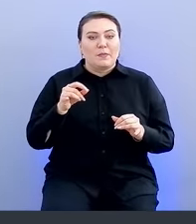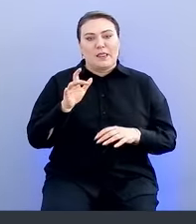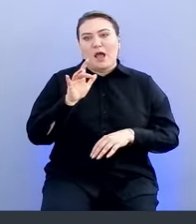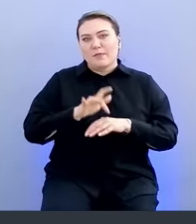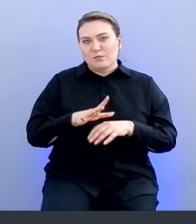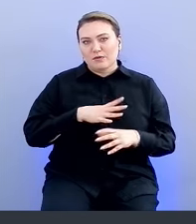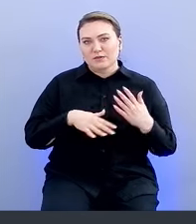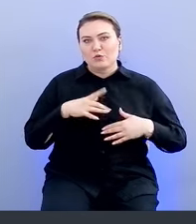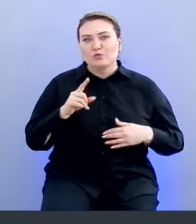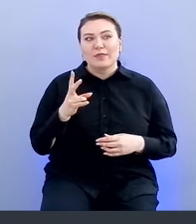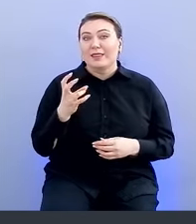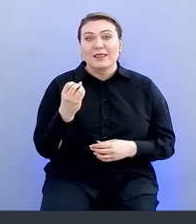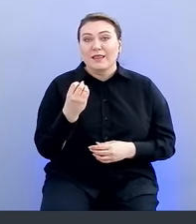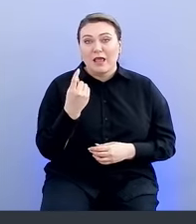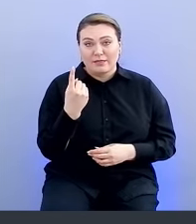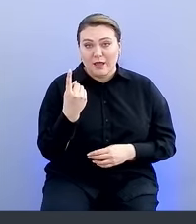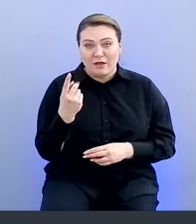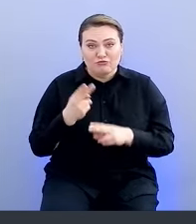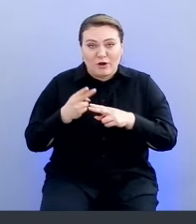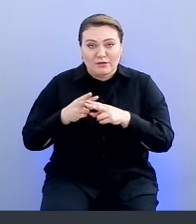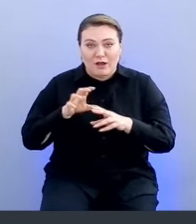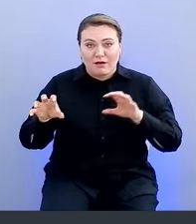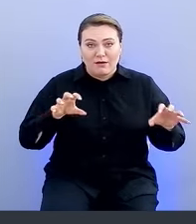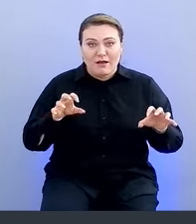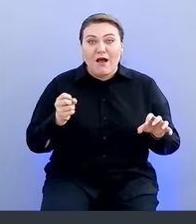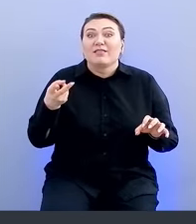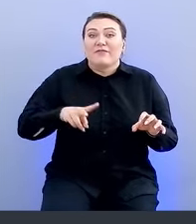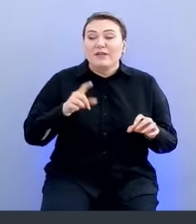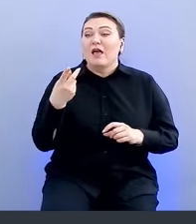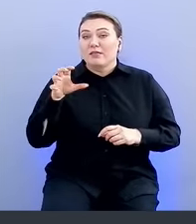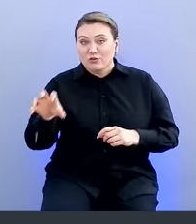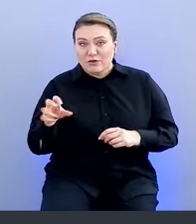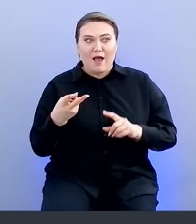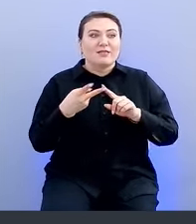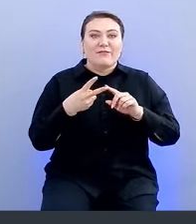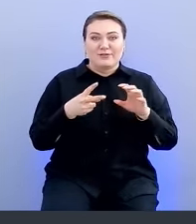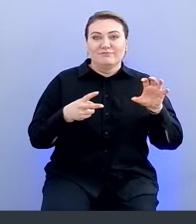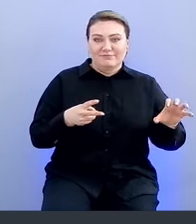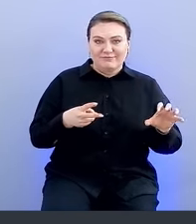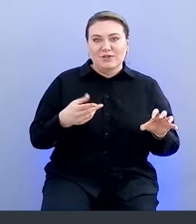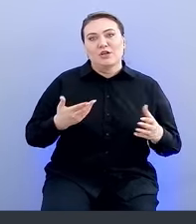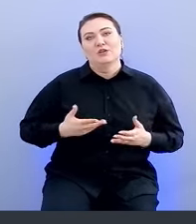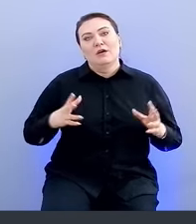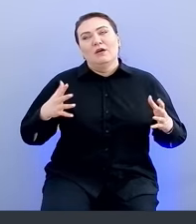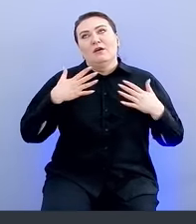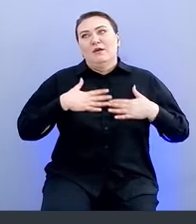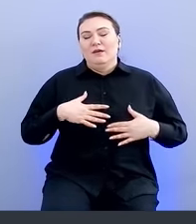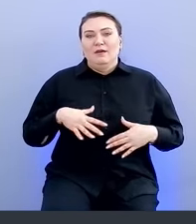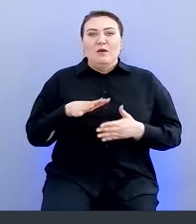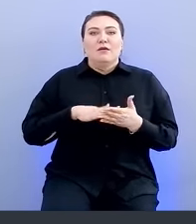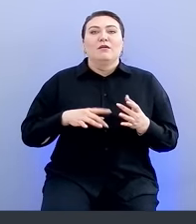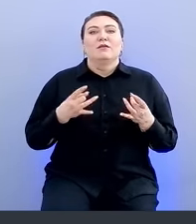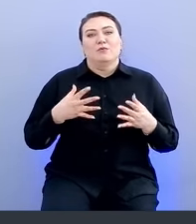радостью, что оказывается у нас не одна железяка, две. И жить стало на самом деле очень сильно проще. Да, то есть мы, конечно, просто дали больше